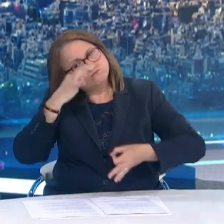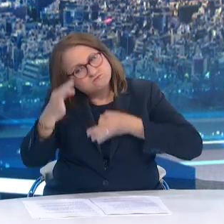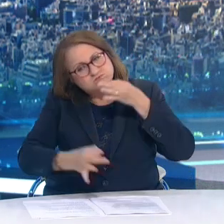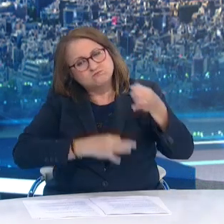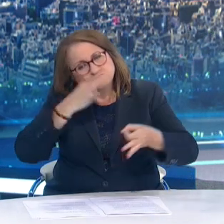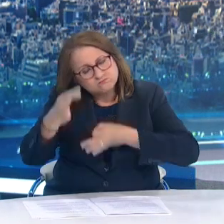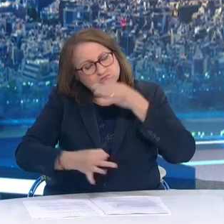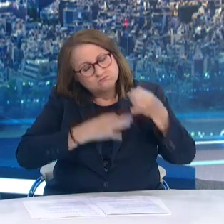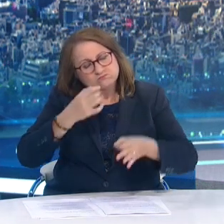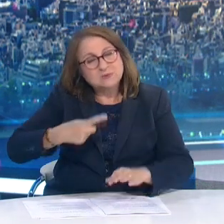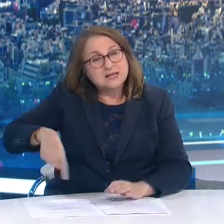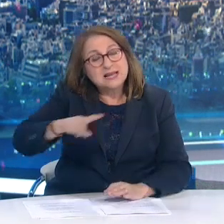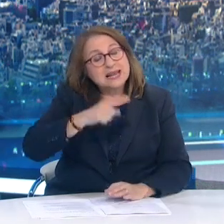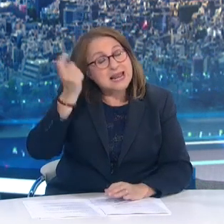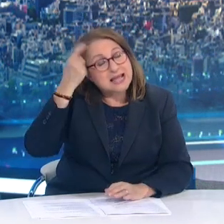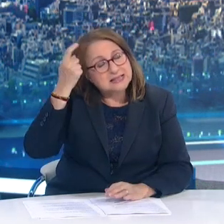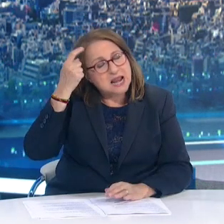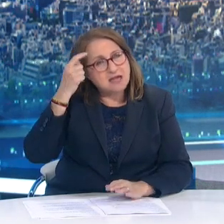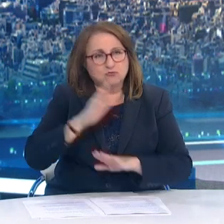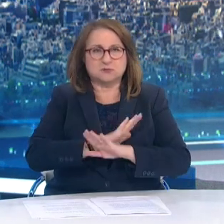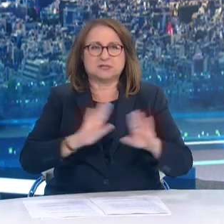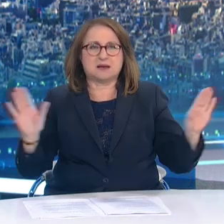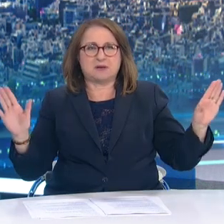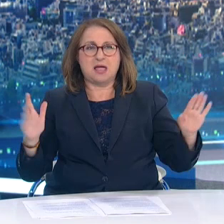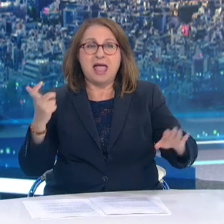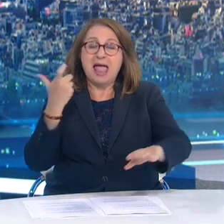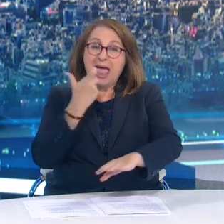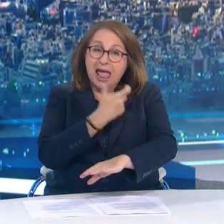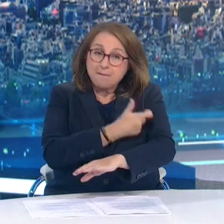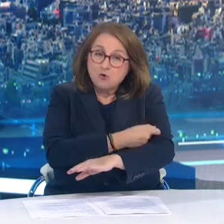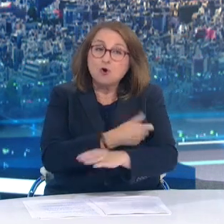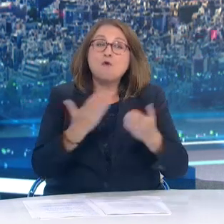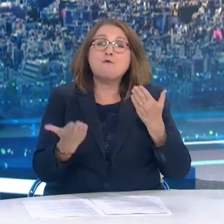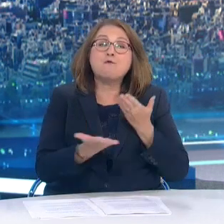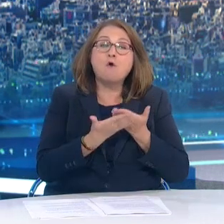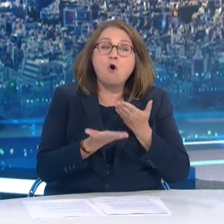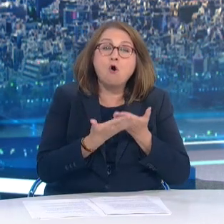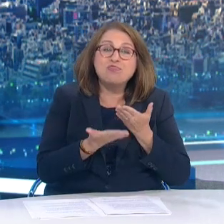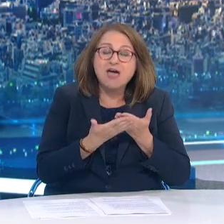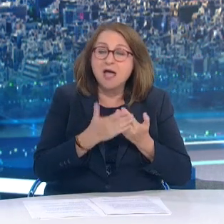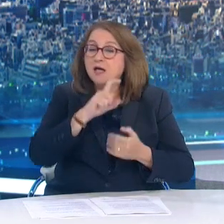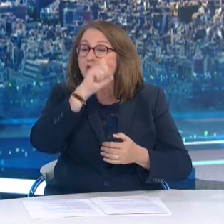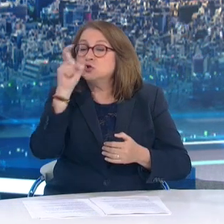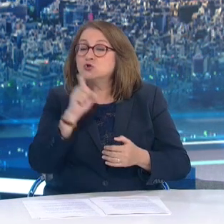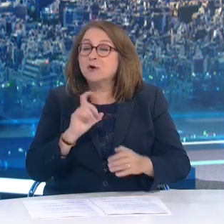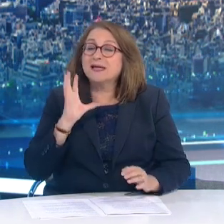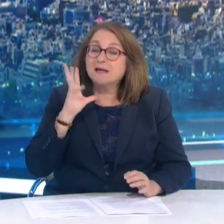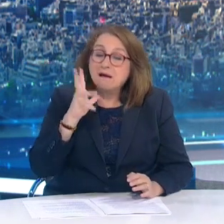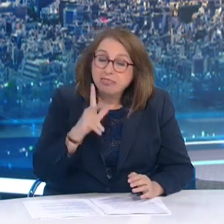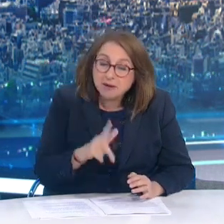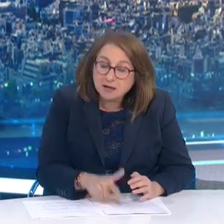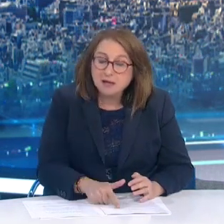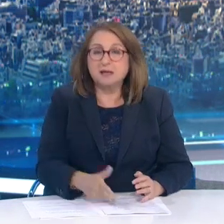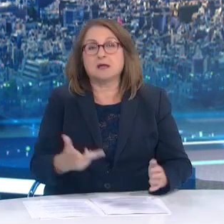αυτονόητο Ότι ο εμβολιασμός μας φέρνει πιο κοντά στην καθημερινότητά μας Μας φέρνει πιο κοντά στην άρση